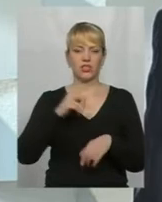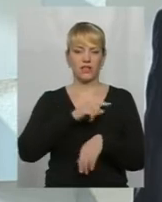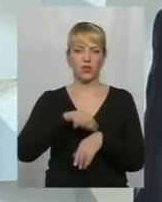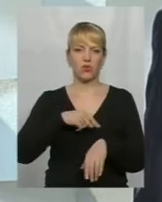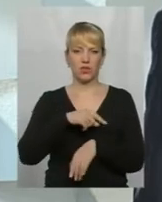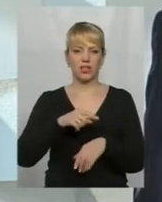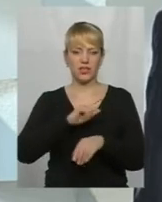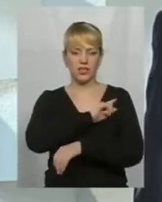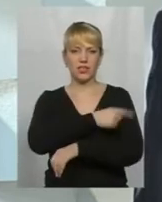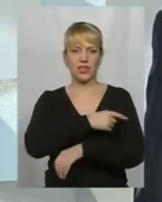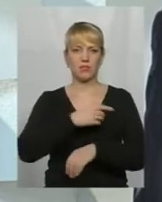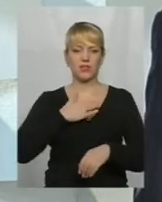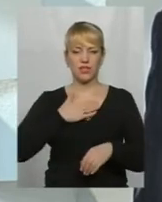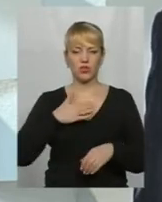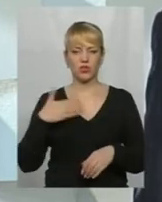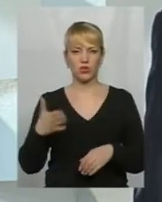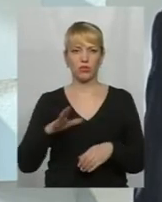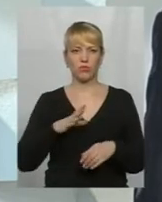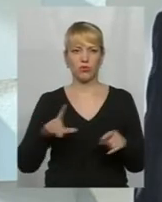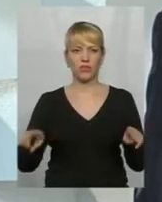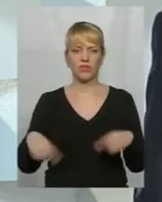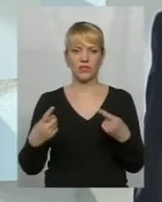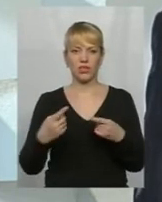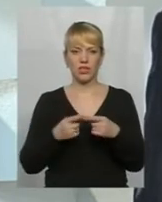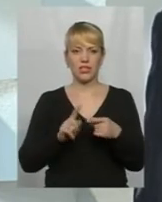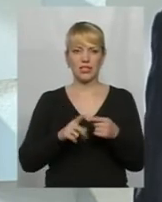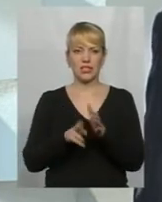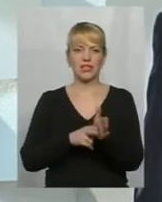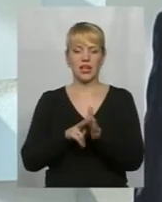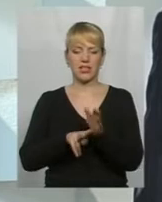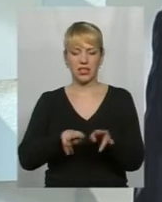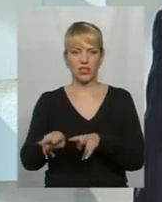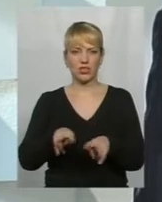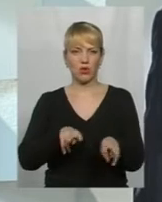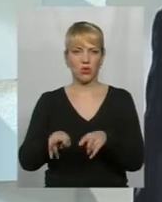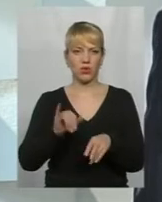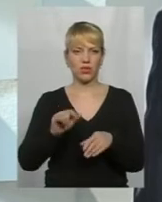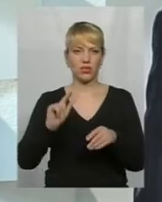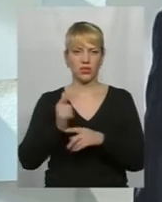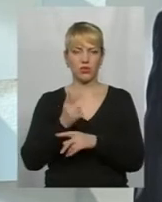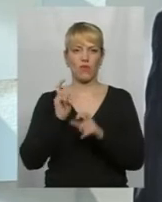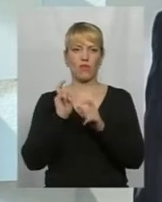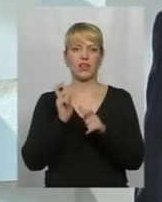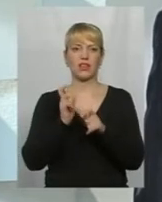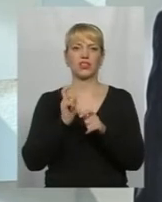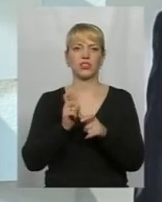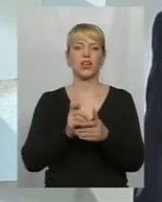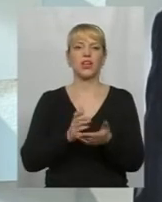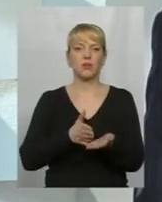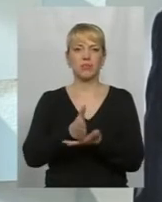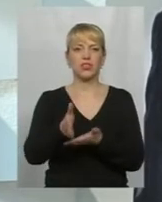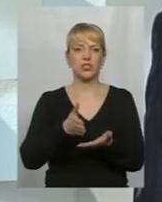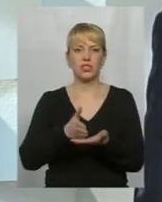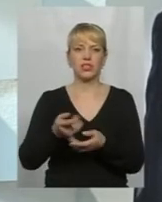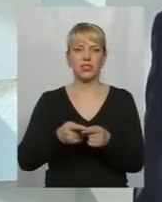силами з нашої сторони були вистановлені ці залізничні колії, і знову вантажі пішли, на цих